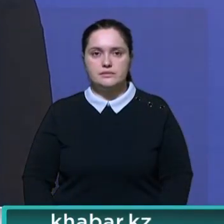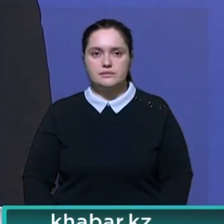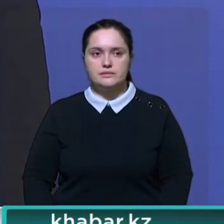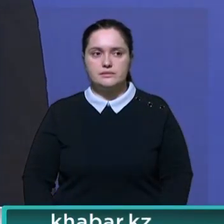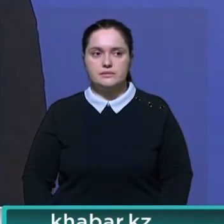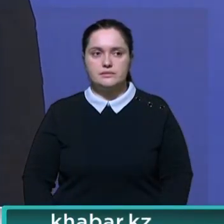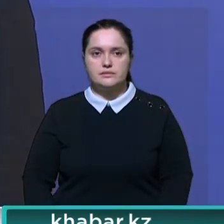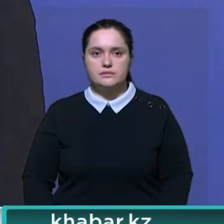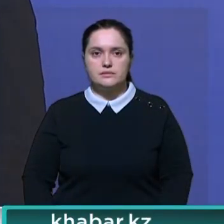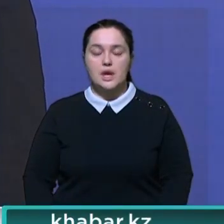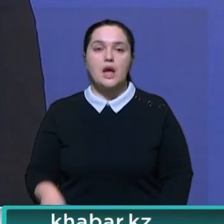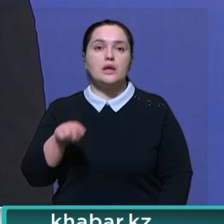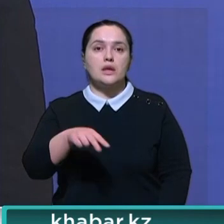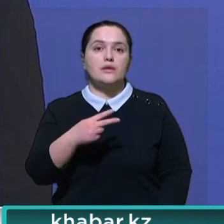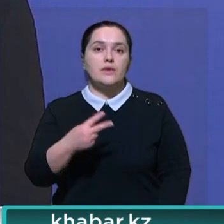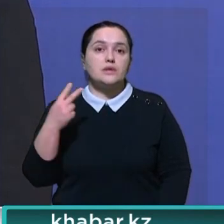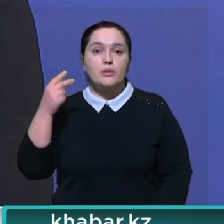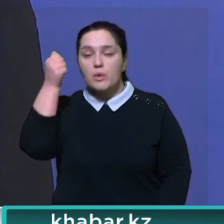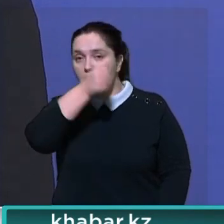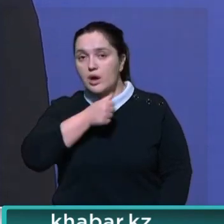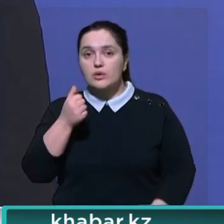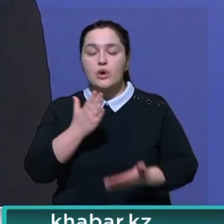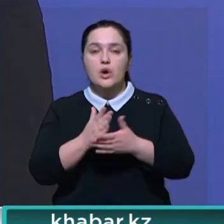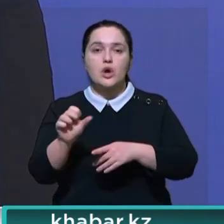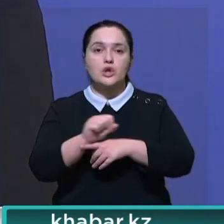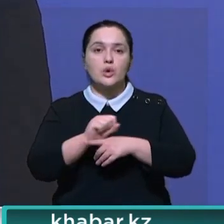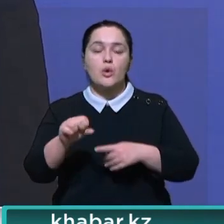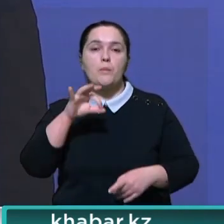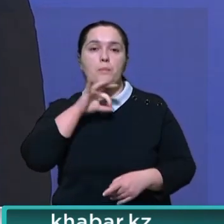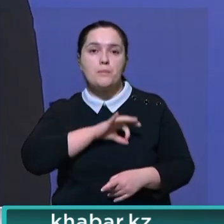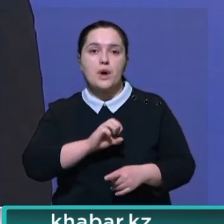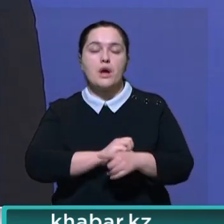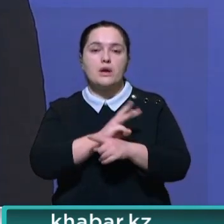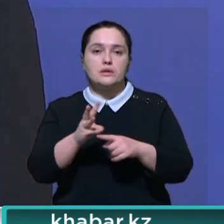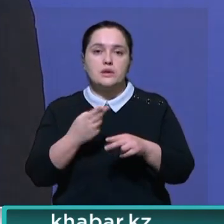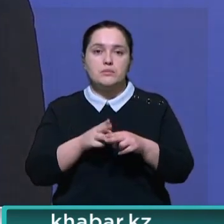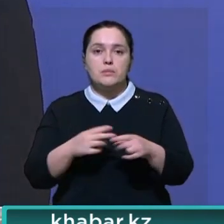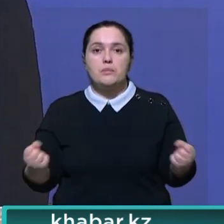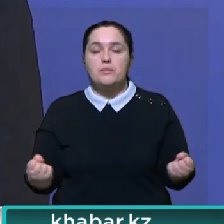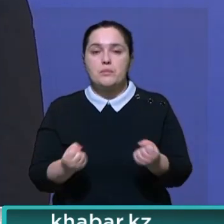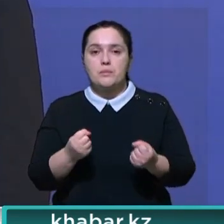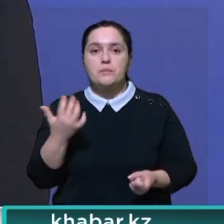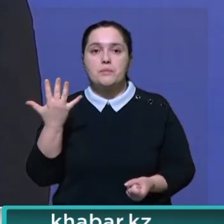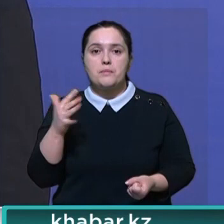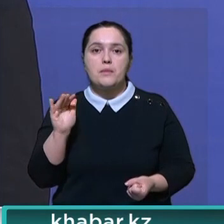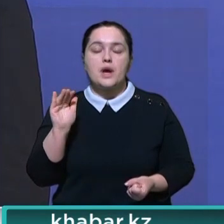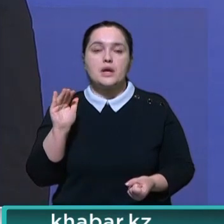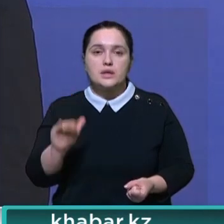холдинг показал рекордную прибыль и обеспечил поддержку более 50 тысяч